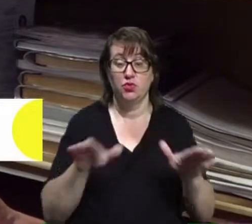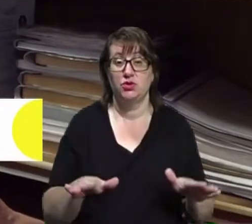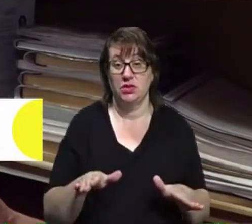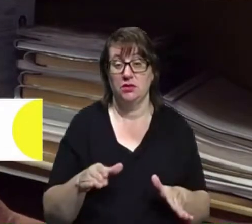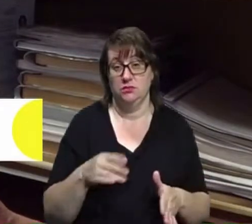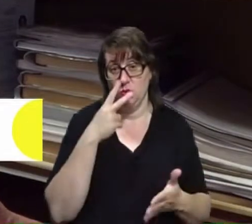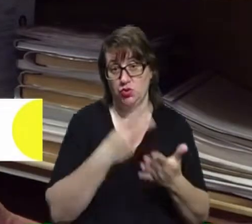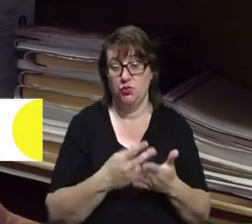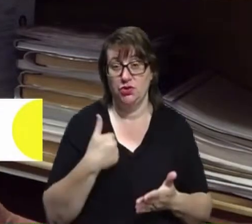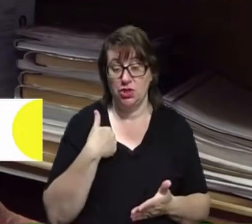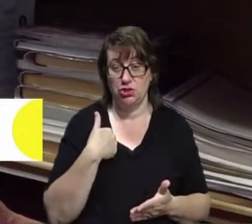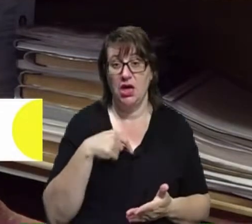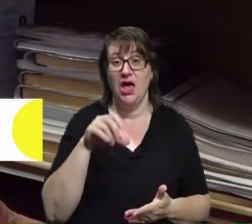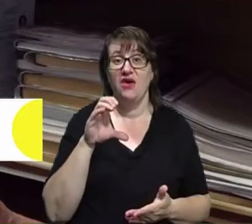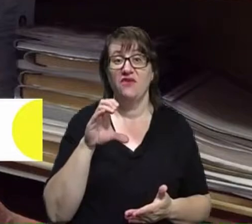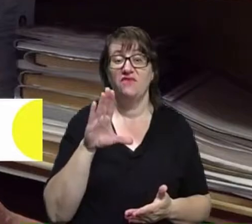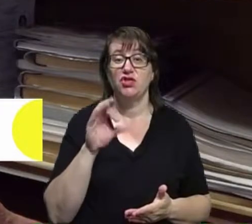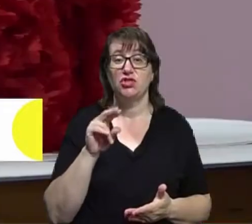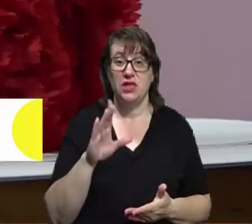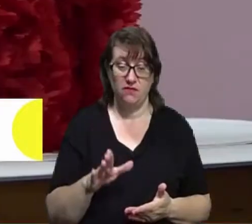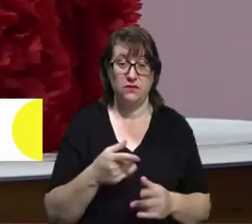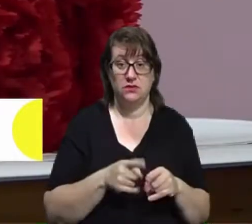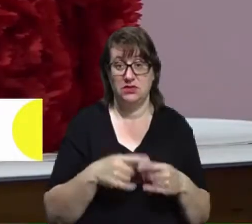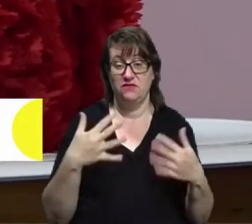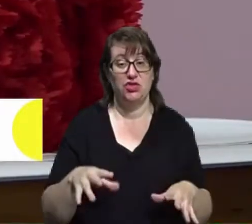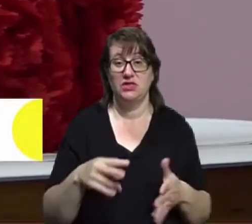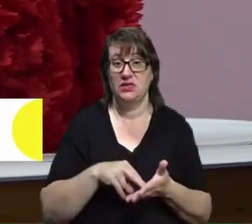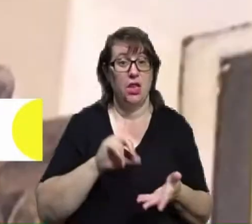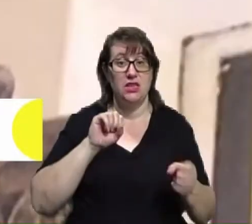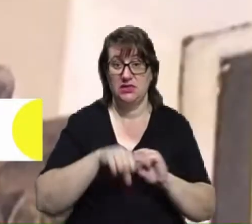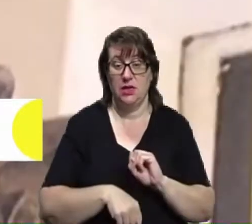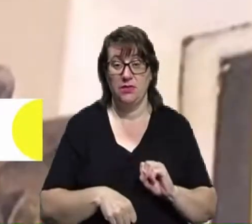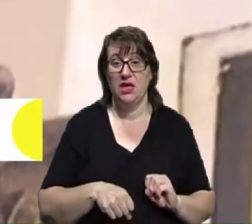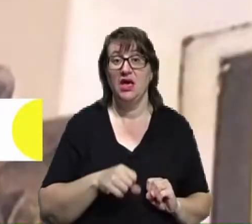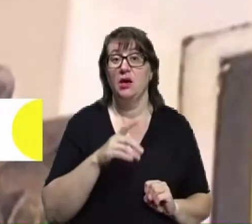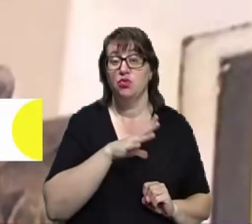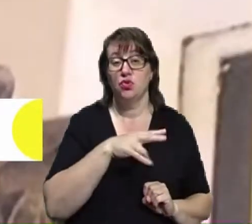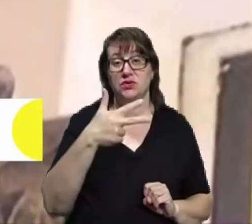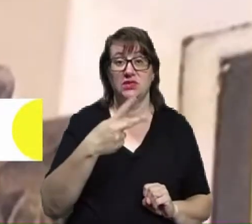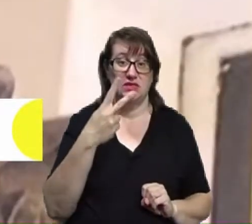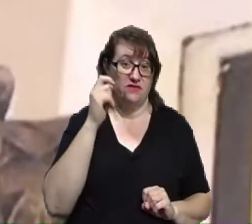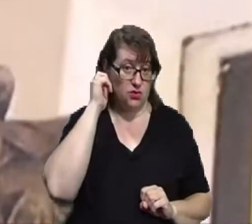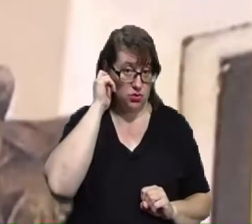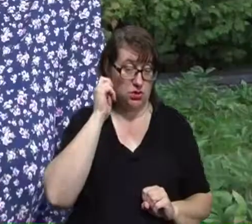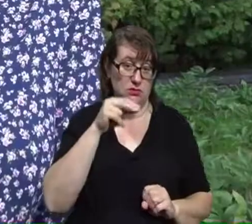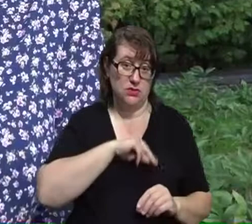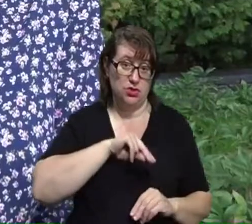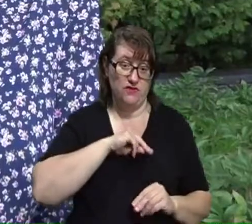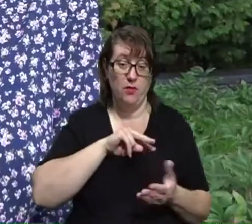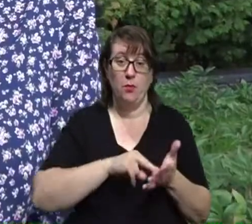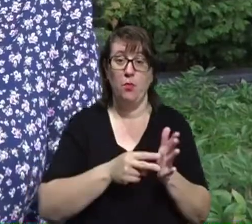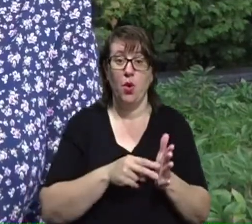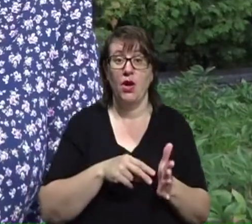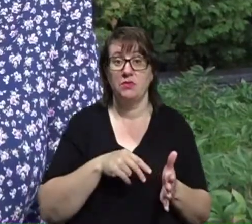'ячеслав. Це те покоління, яке вже стало незламним. В'ячеславу Ваховському було 32 роки. Він працював програмістом. В Коли